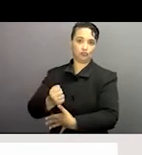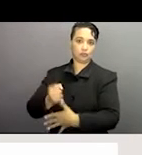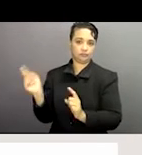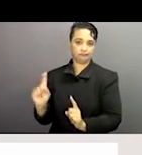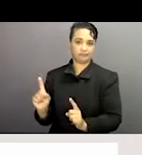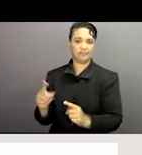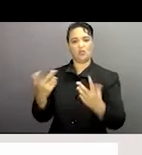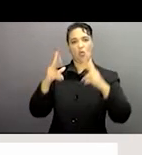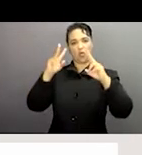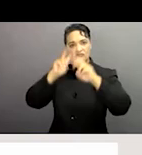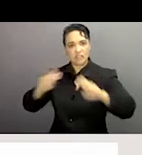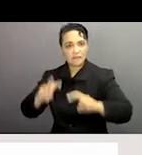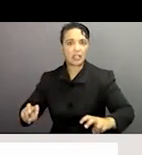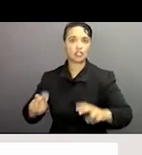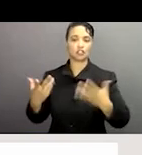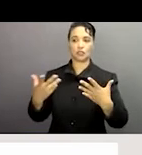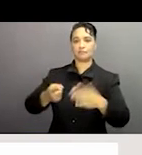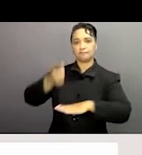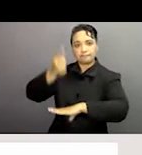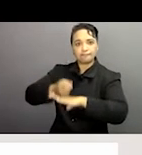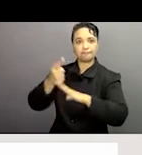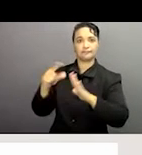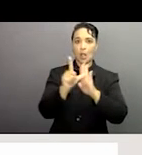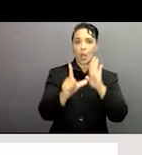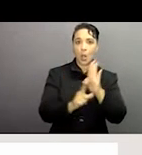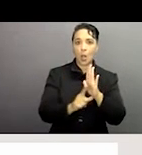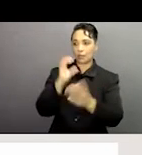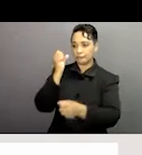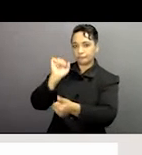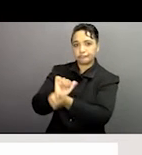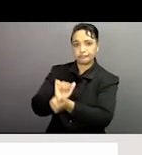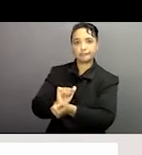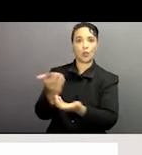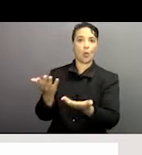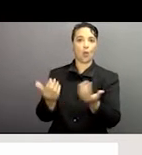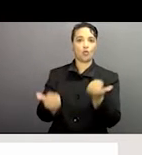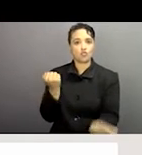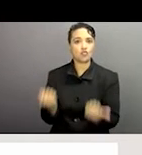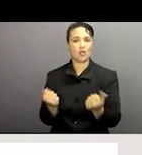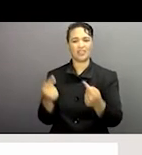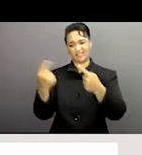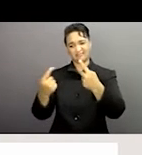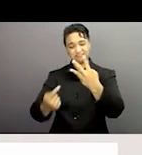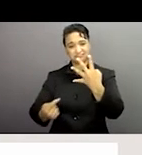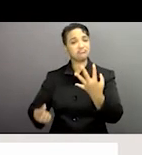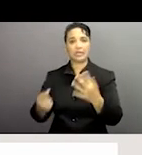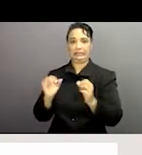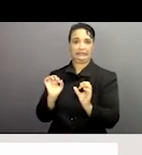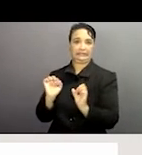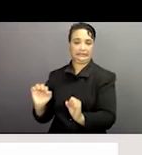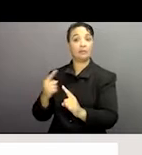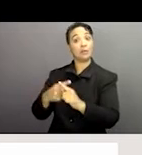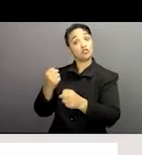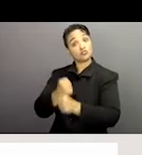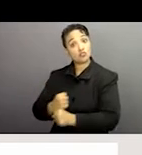partir de l'indification, la médication, les enquêtes, les poursuites, les pénaltis des auteurs, la punition, aussi bien que